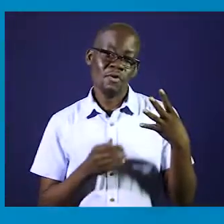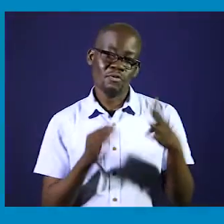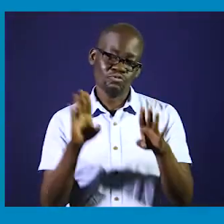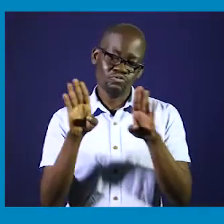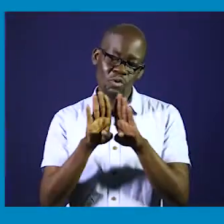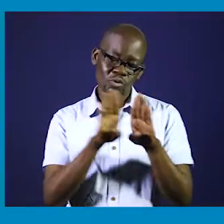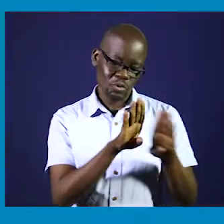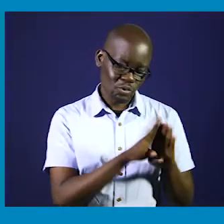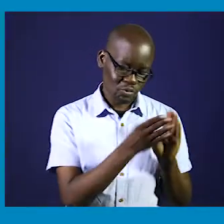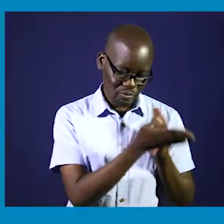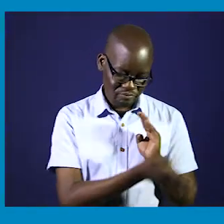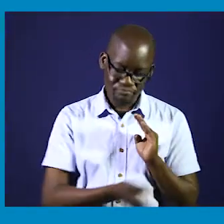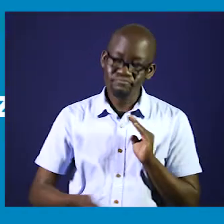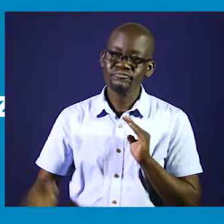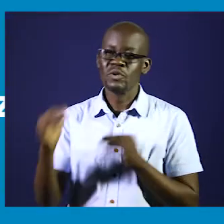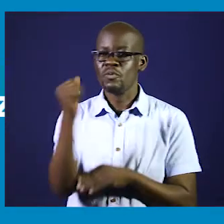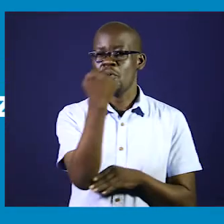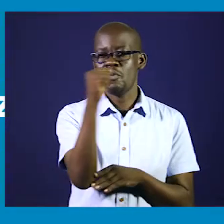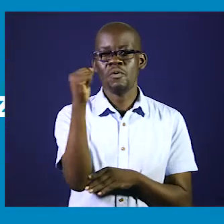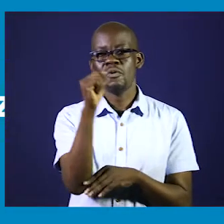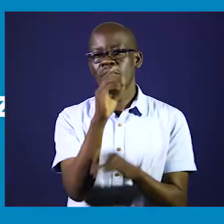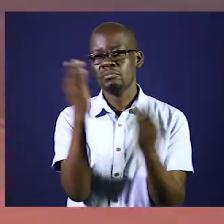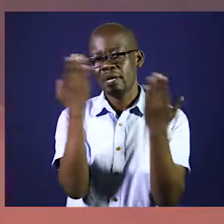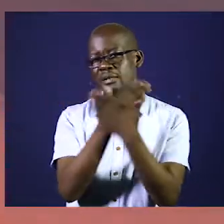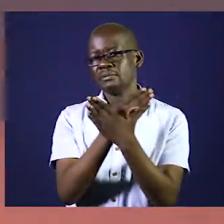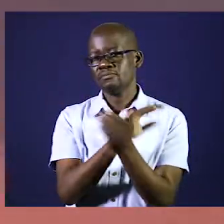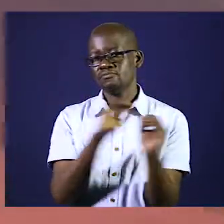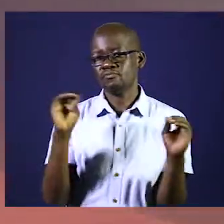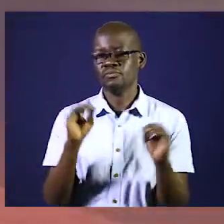marufuku ya kutotoka nji au kafiu na kuzui ya kutangatanga.